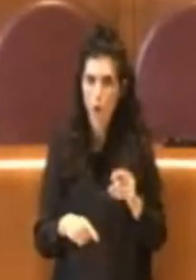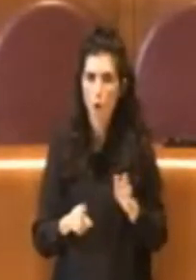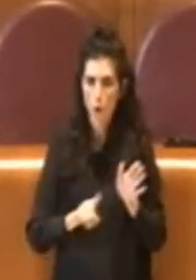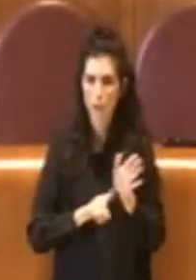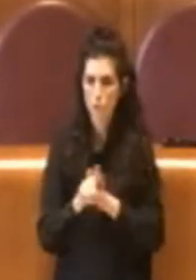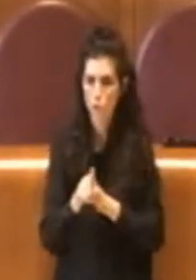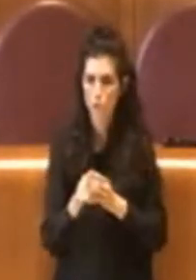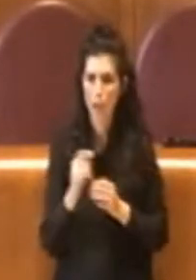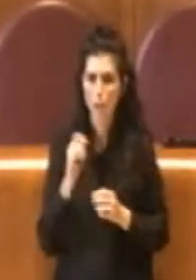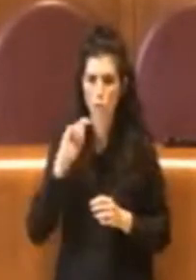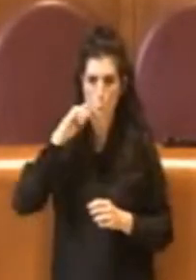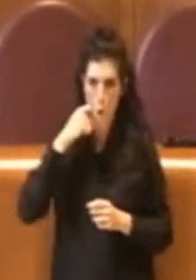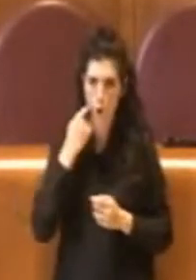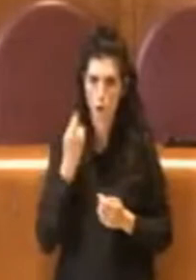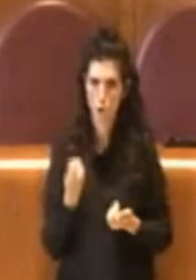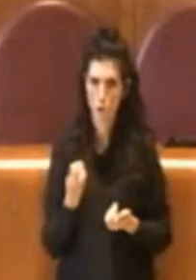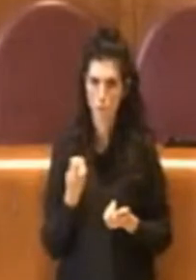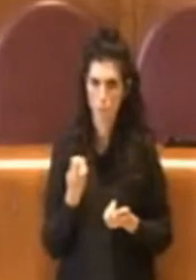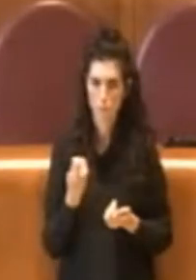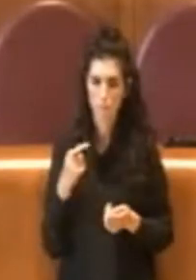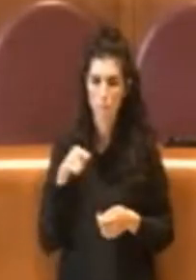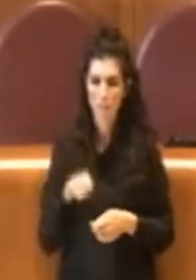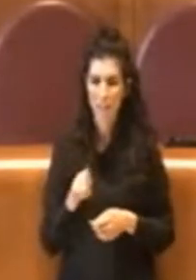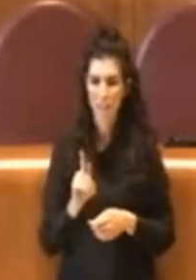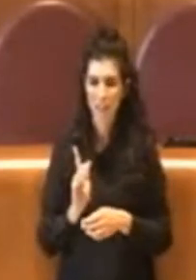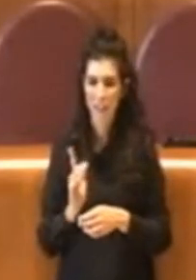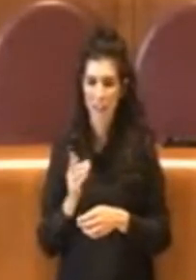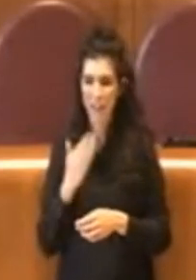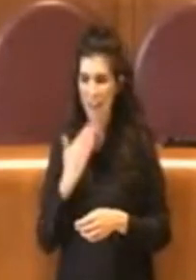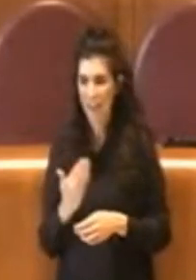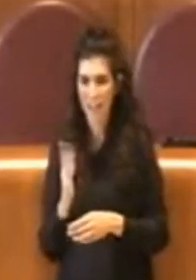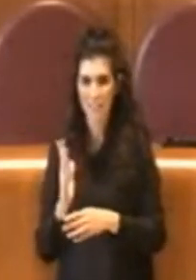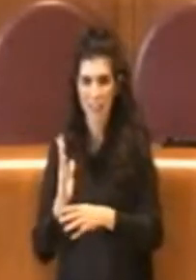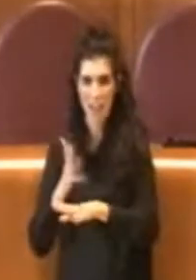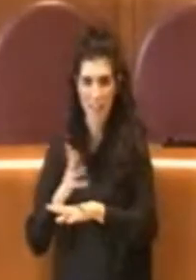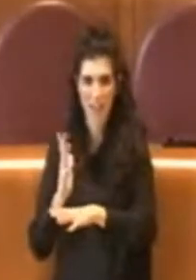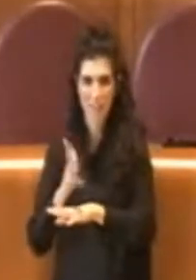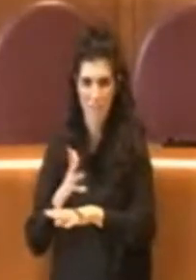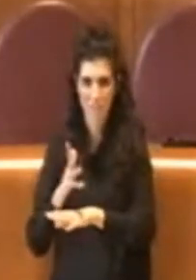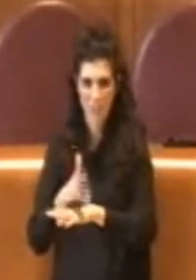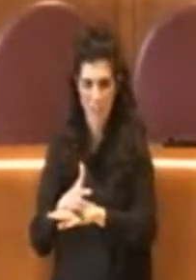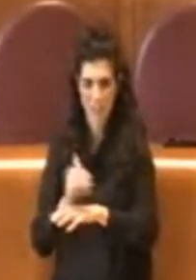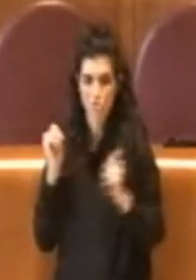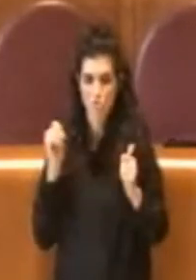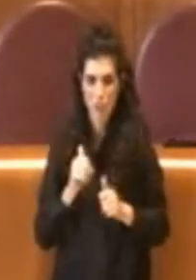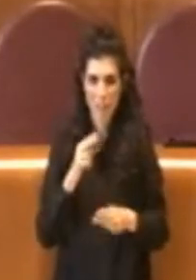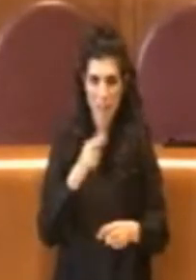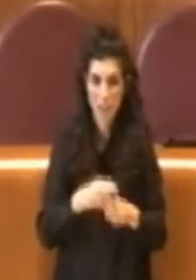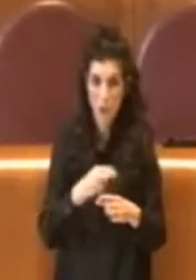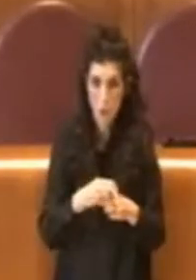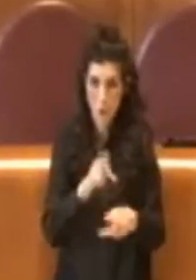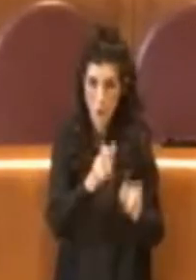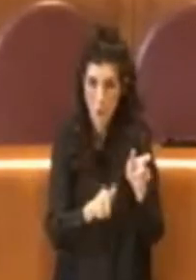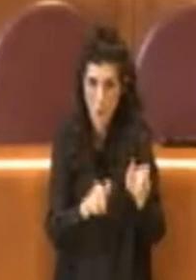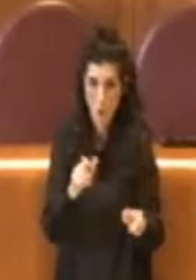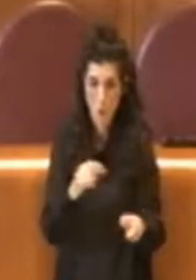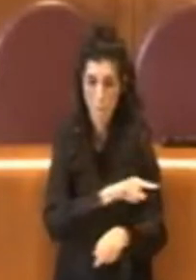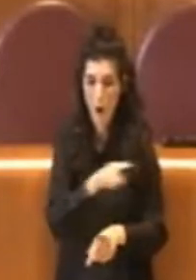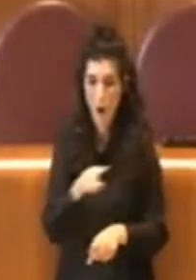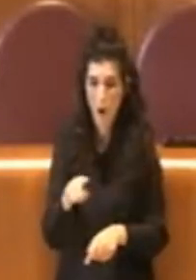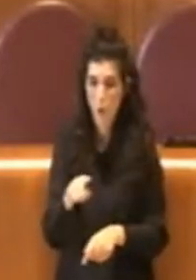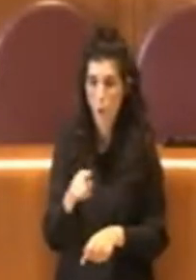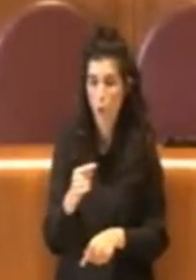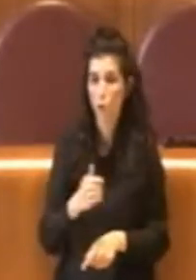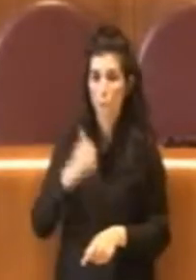grazie a questi interventi che non sono così evidenti, i romani non dovranno rimpiangere il fatto che ogni primo